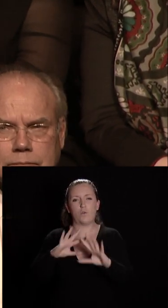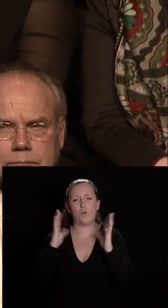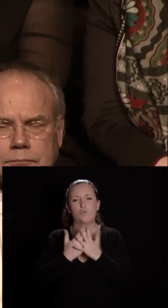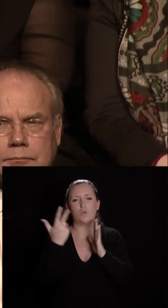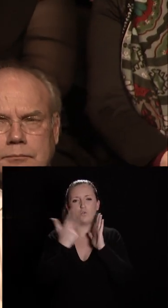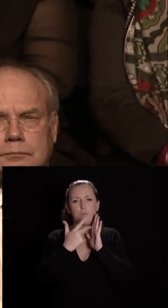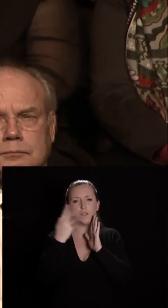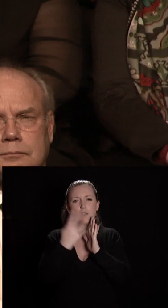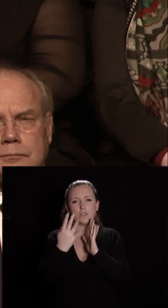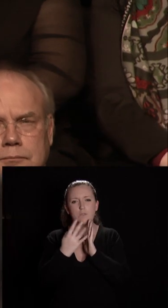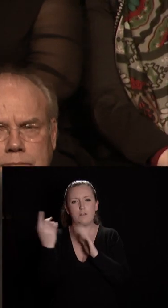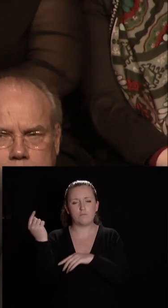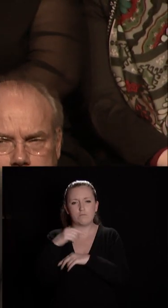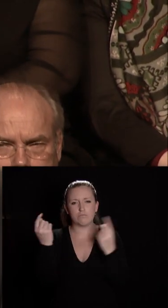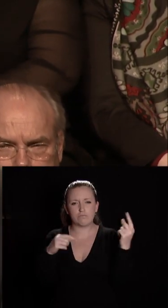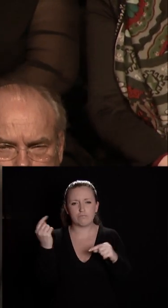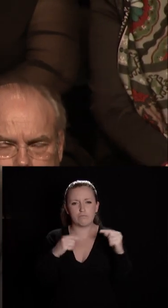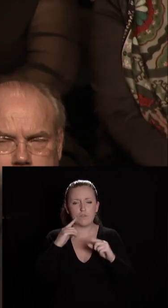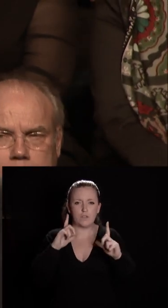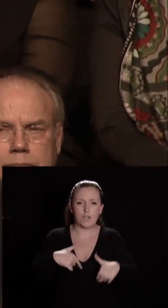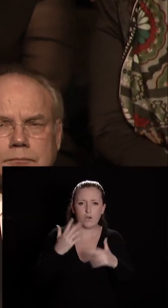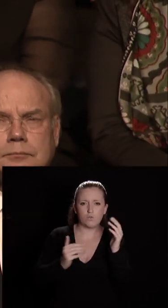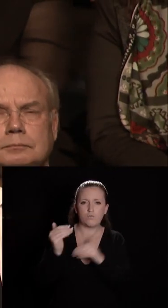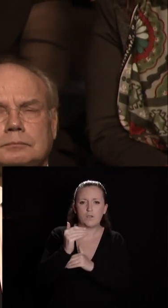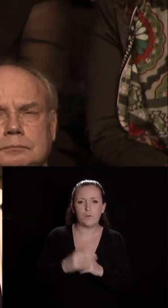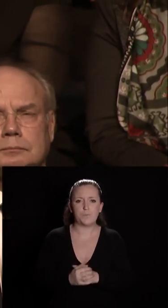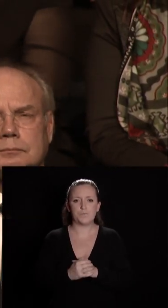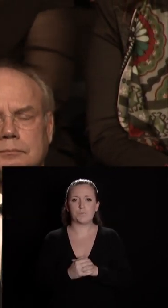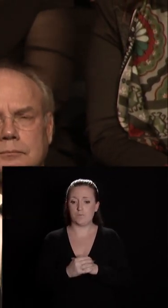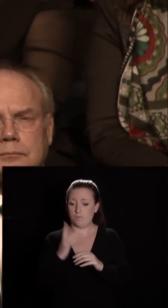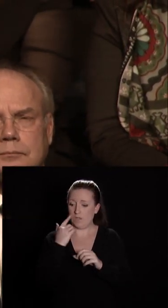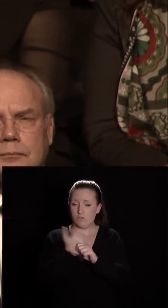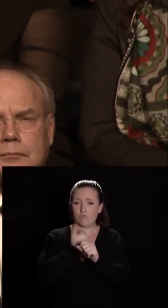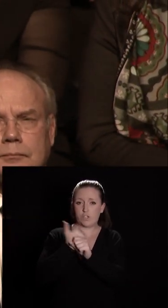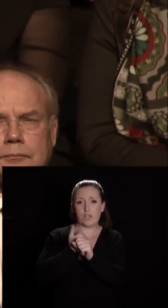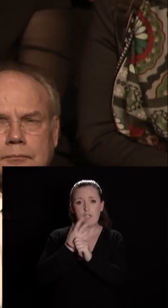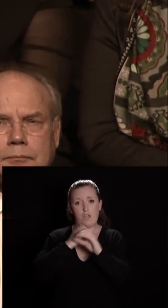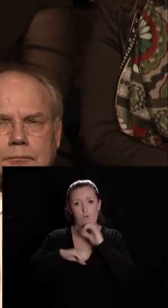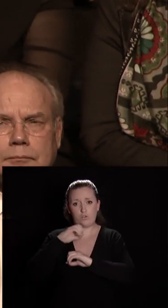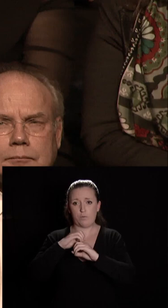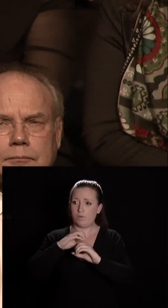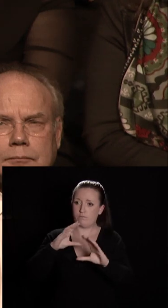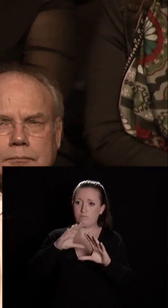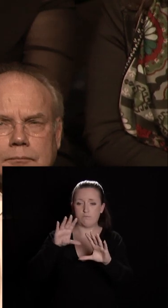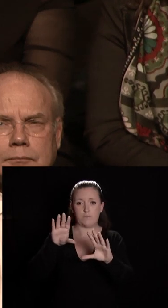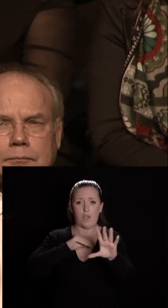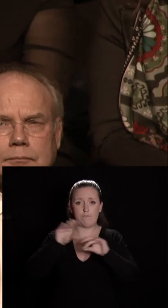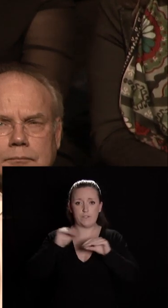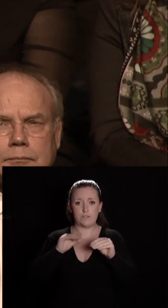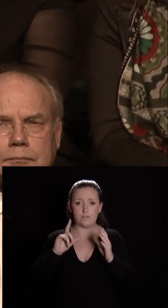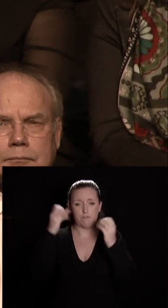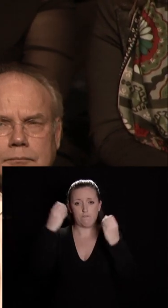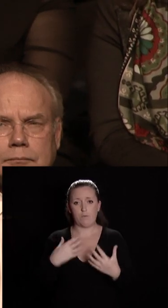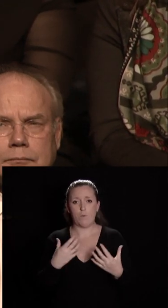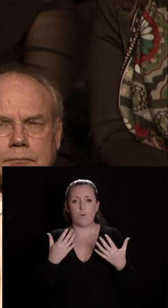-4000 à fréquenter les établissements d'enseignement supérieur et chaque année en octobre nous les invitons nous les invitons à un grand moment